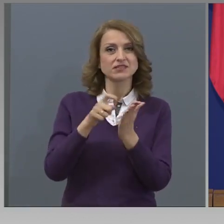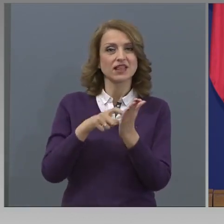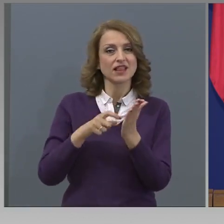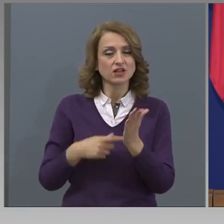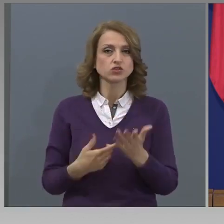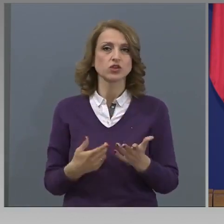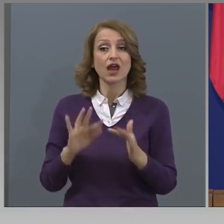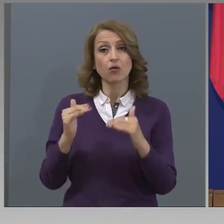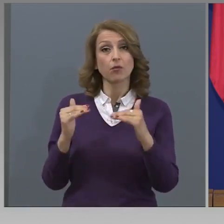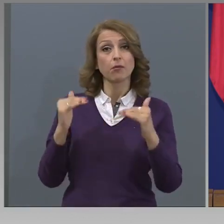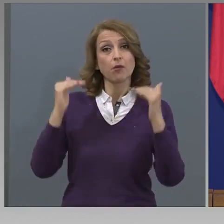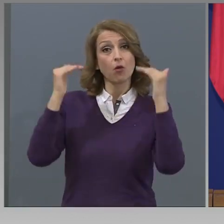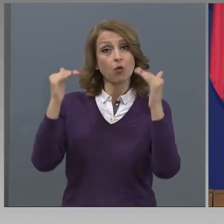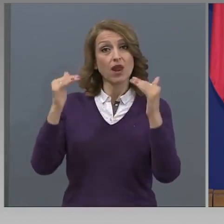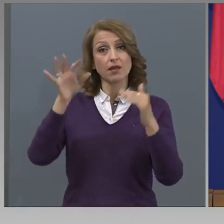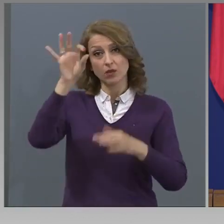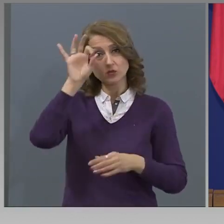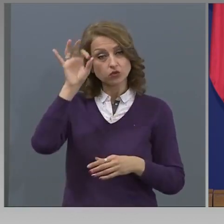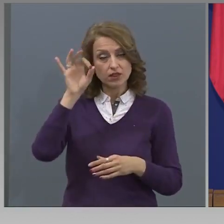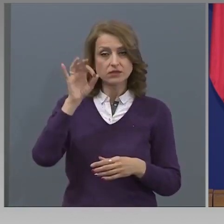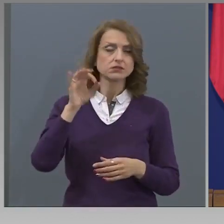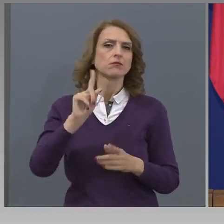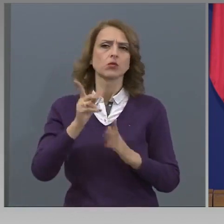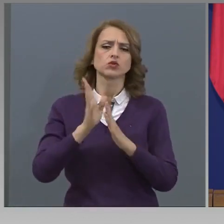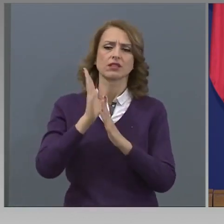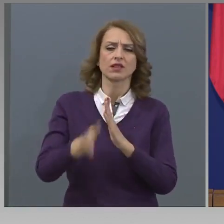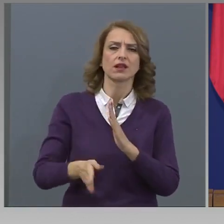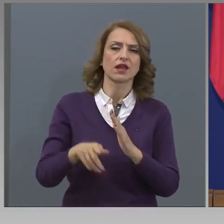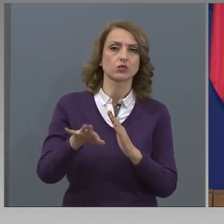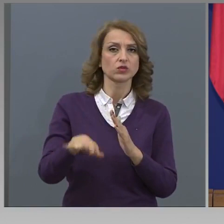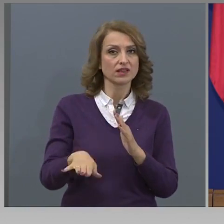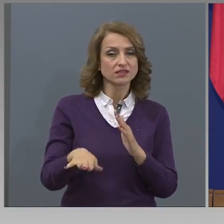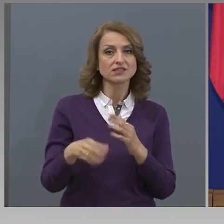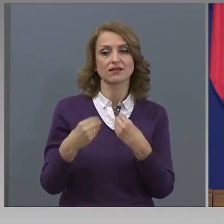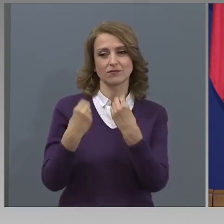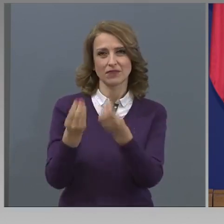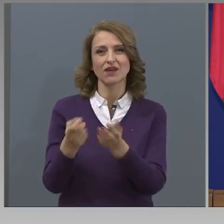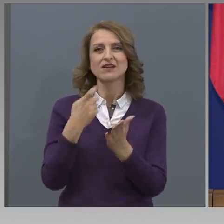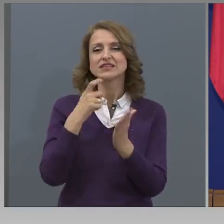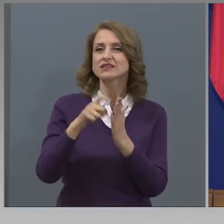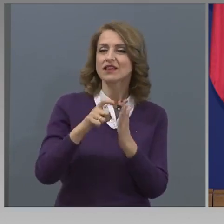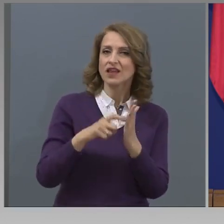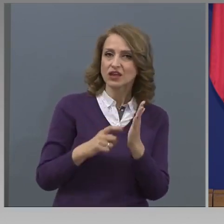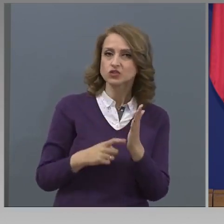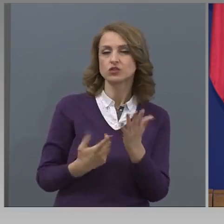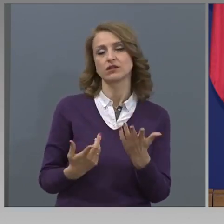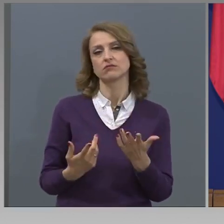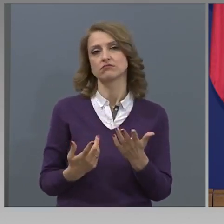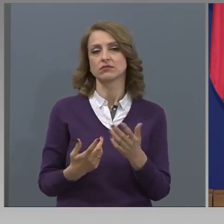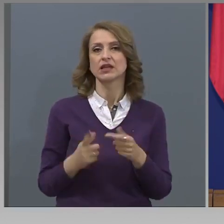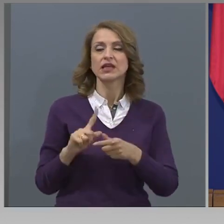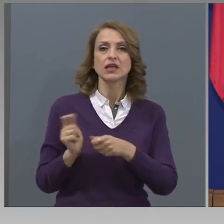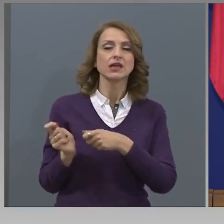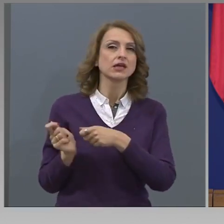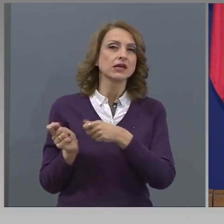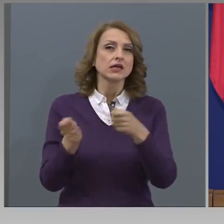ако са по-големи ученици, може и директно на учениците, за възлагането на задачи, плюс, както ви казах, моксенето на материали